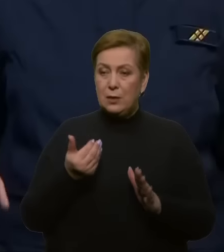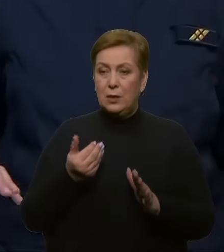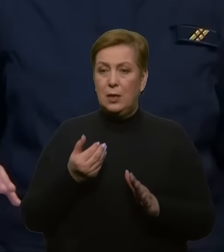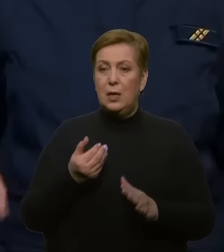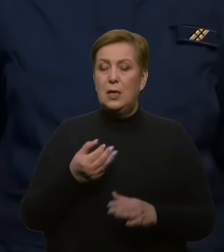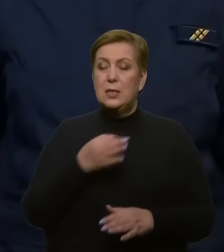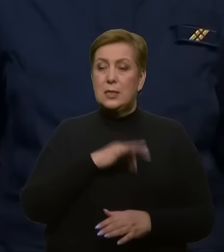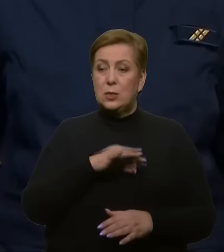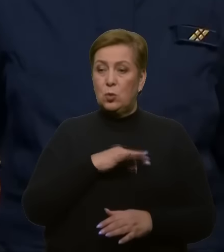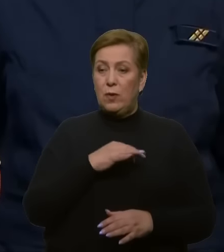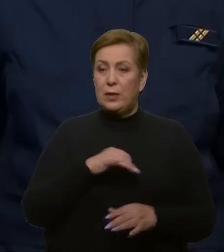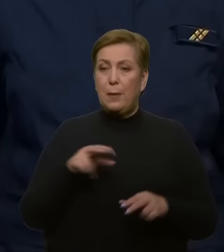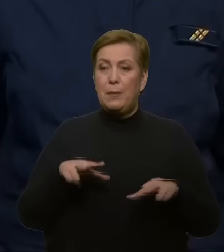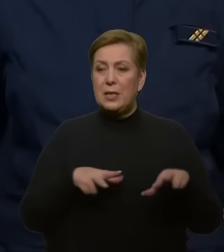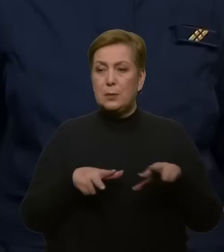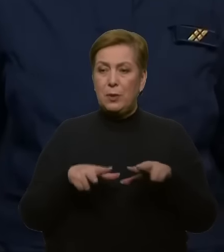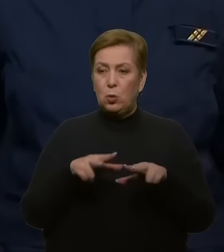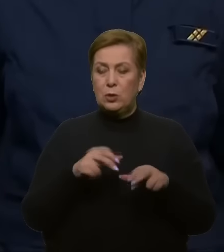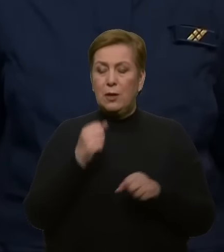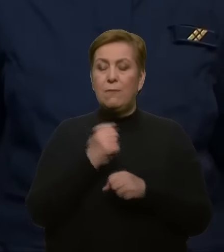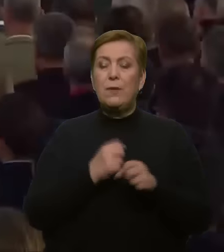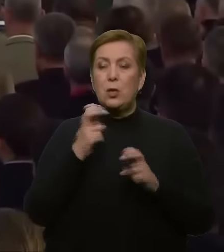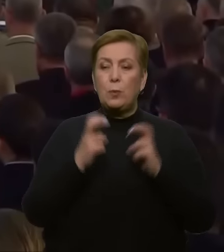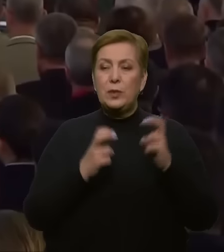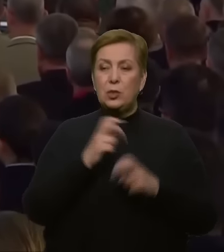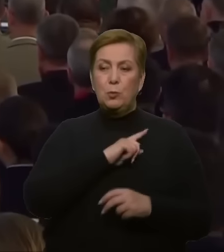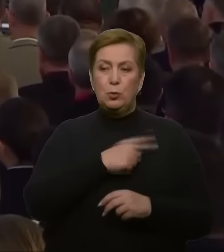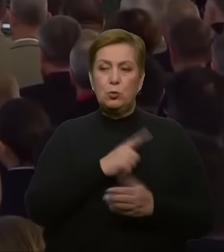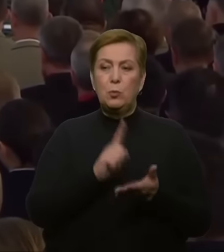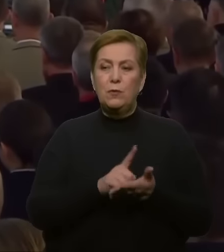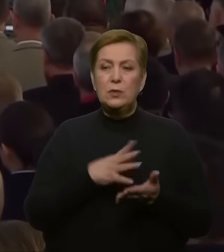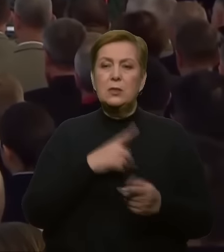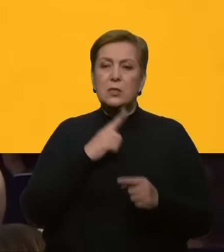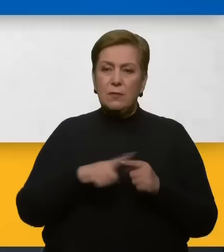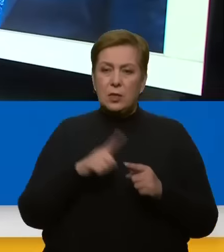безпілотників. Виробничі потужності повинні бути швидшими і сильнішими.